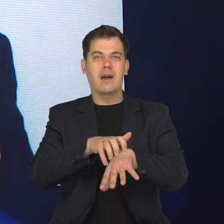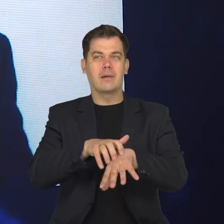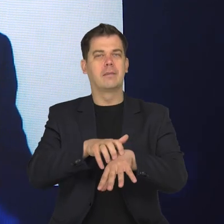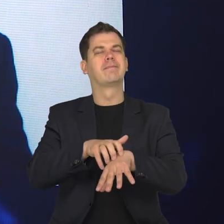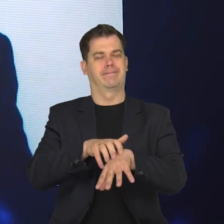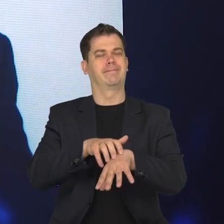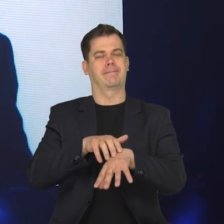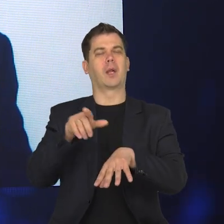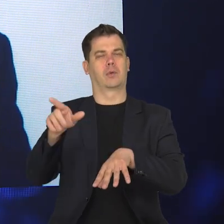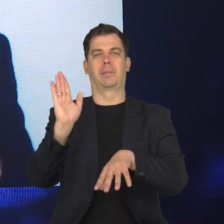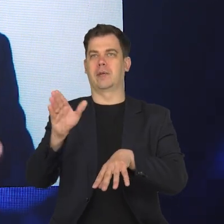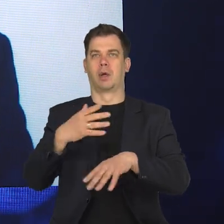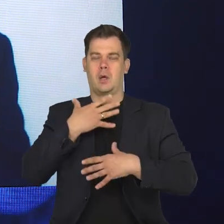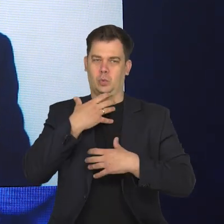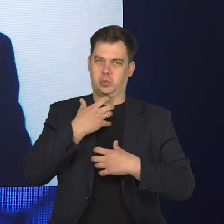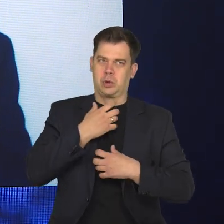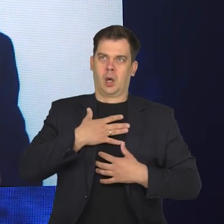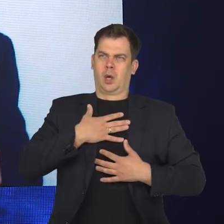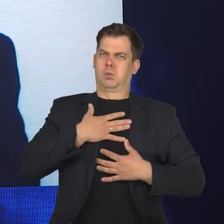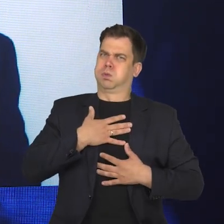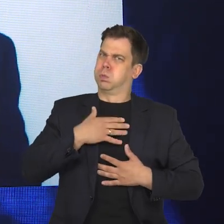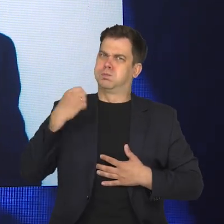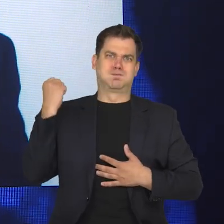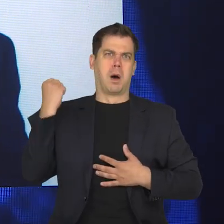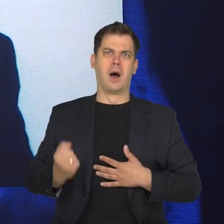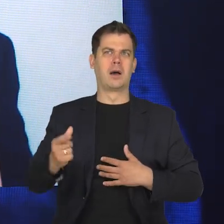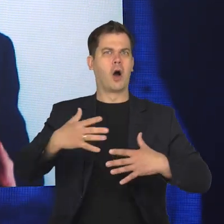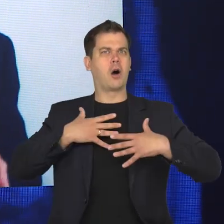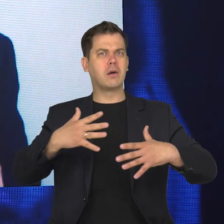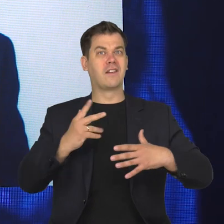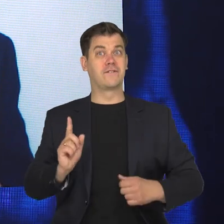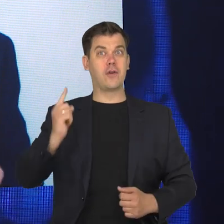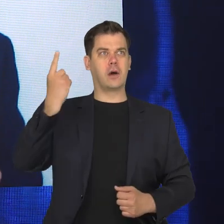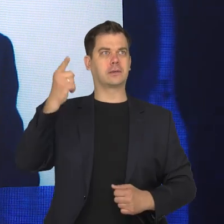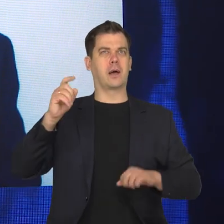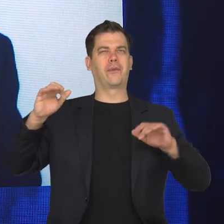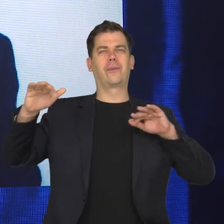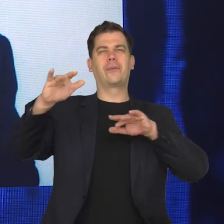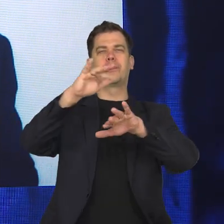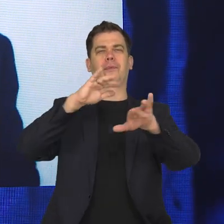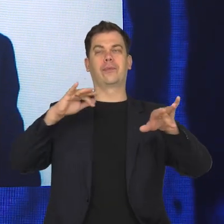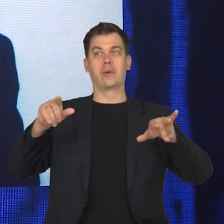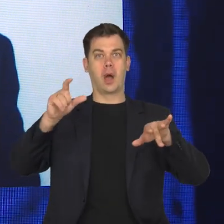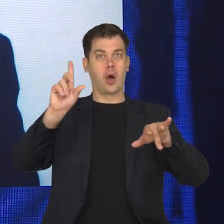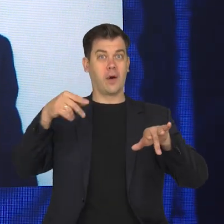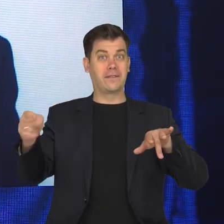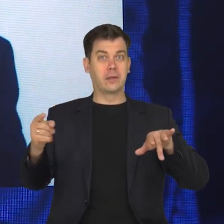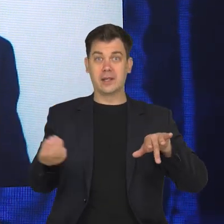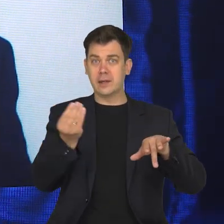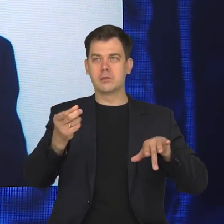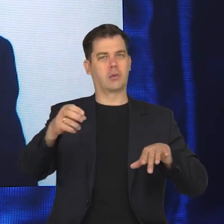że szczególnie młode osoby, które mogą mieć duszności w normalne lato czy w normalną wiosnę, jeżeli teraz jeszcze złapałyby COVID,